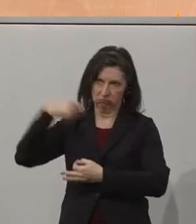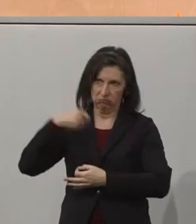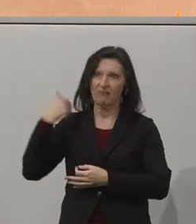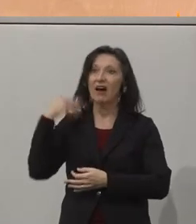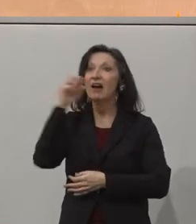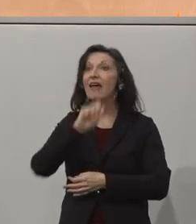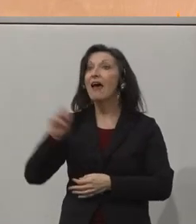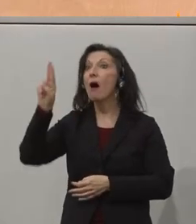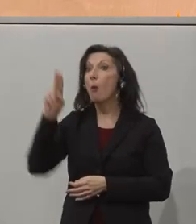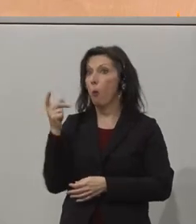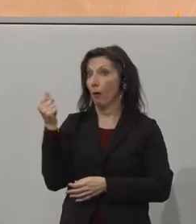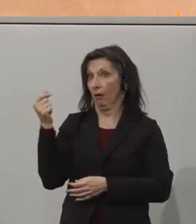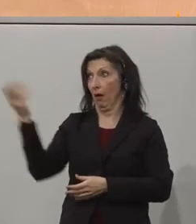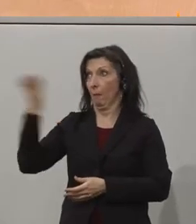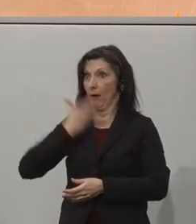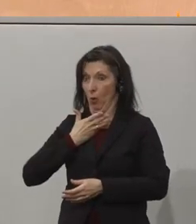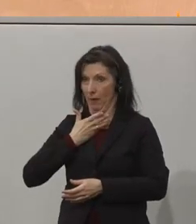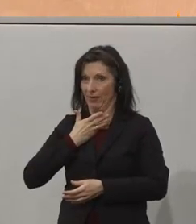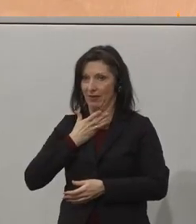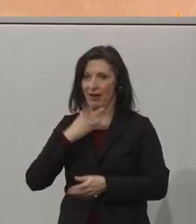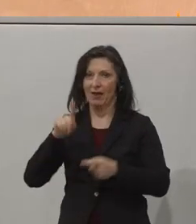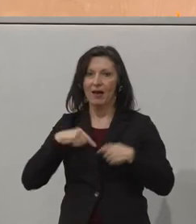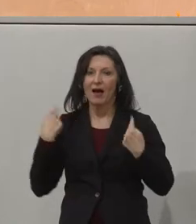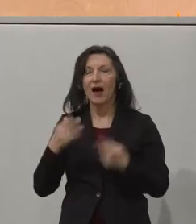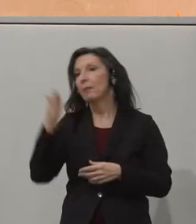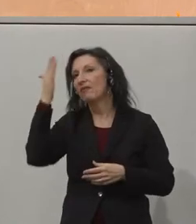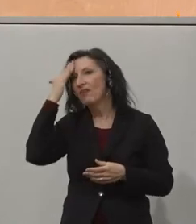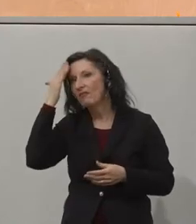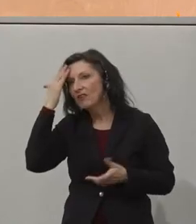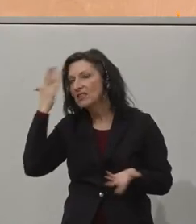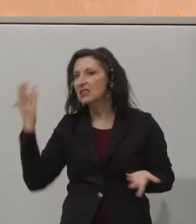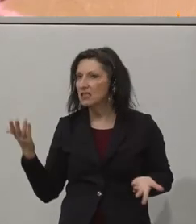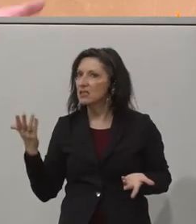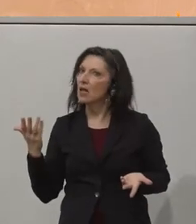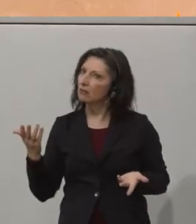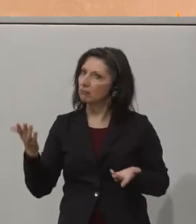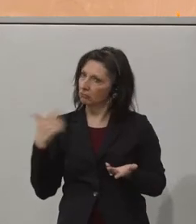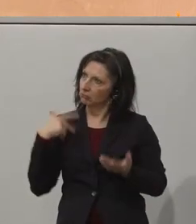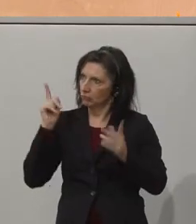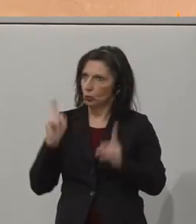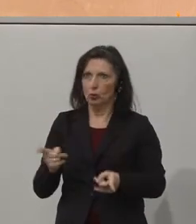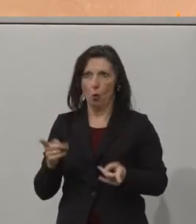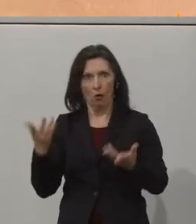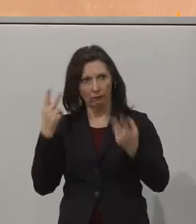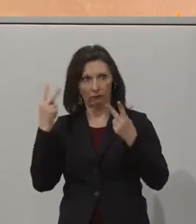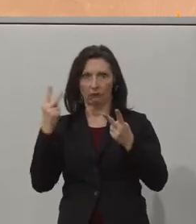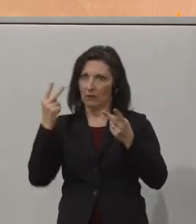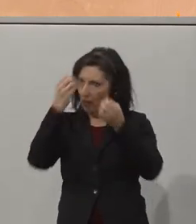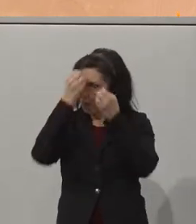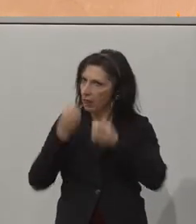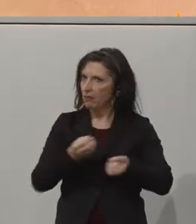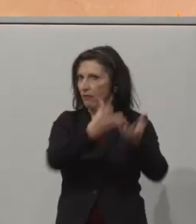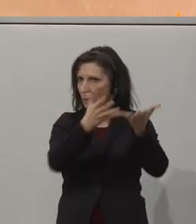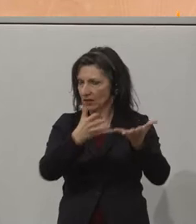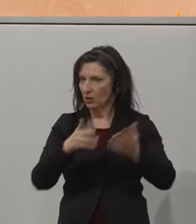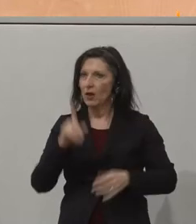getragen worden sind. Da ist es unser Auftrag, unser Know-how und das, was wir jetzt erfahren haben, auch zu teilen und anderen Regionen zugänglich zu machen. Das